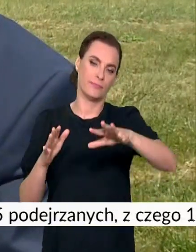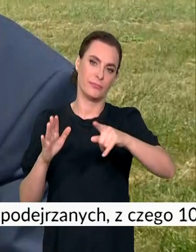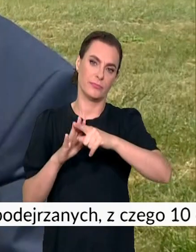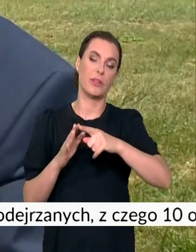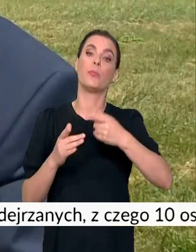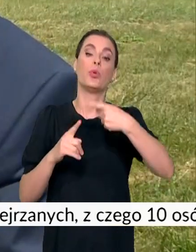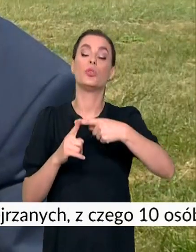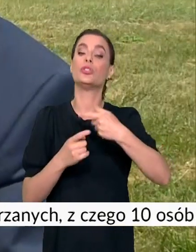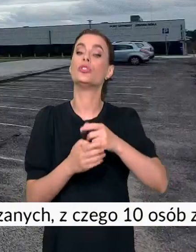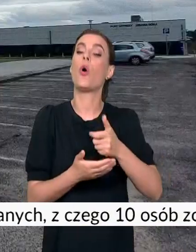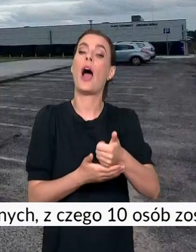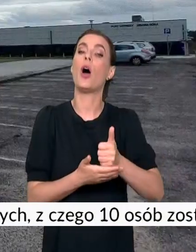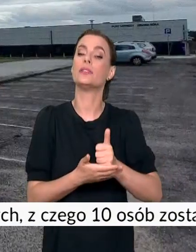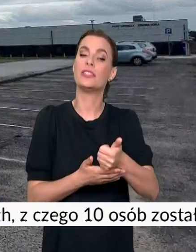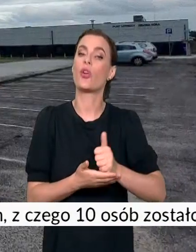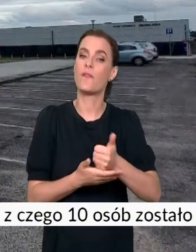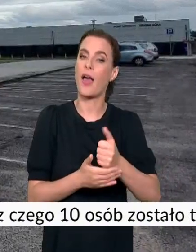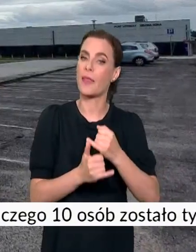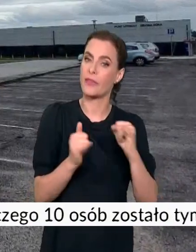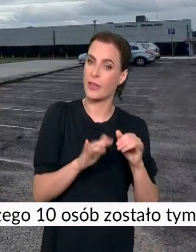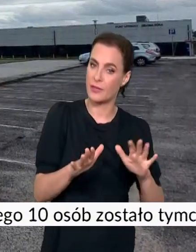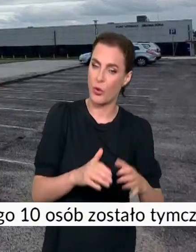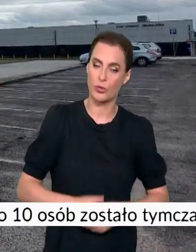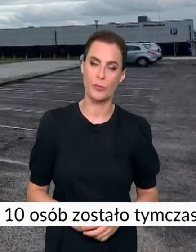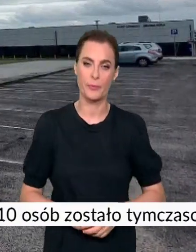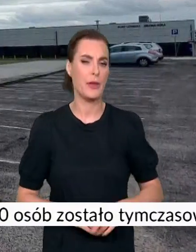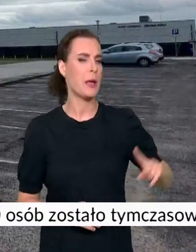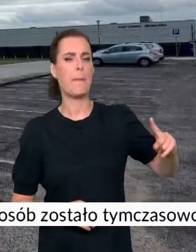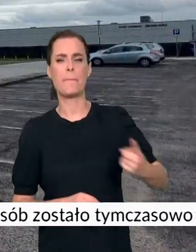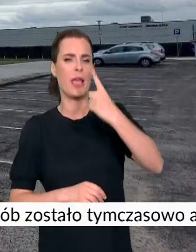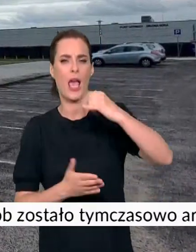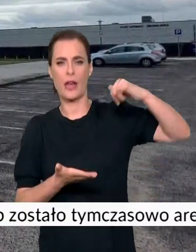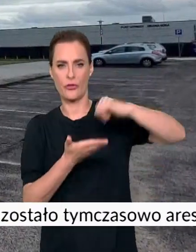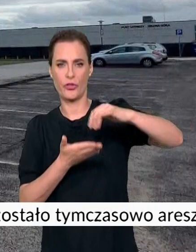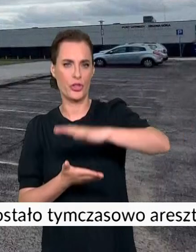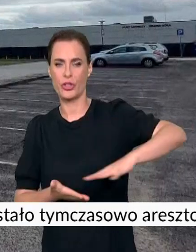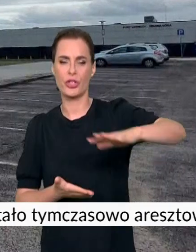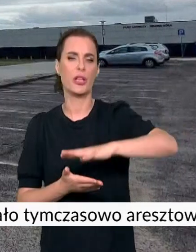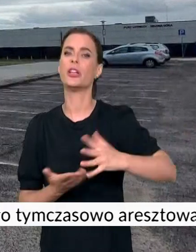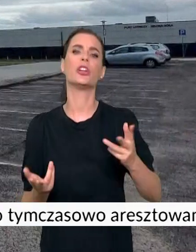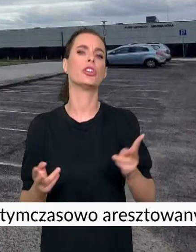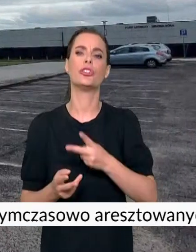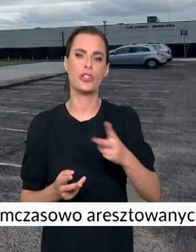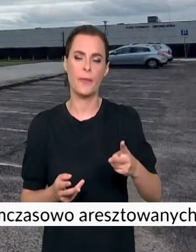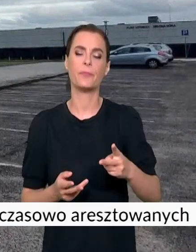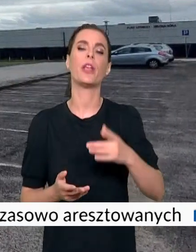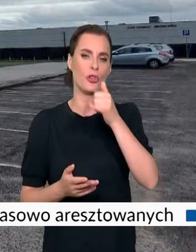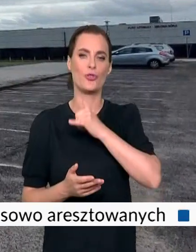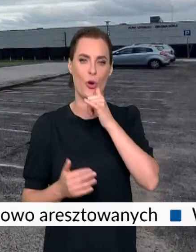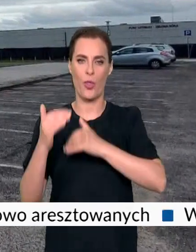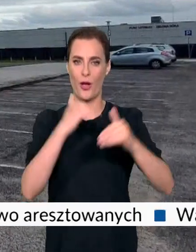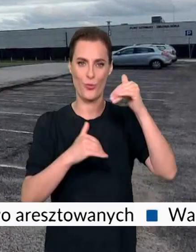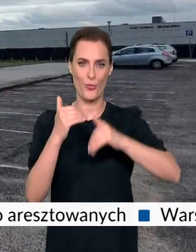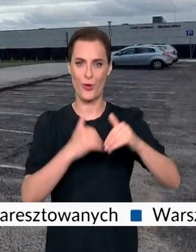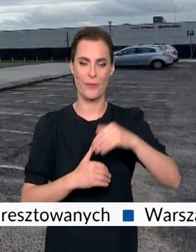sterowane autonomicznie. Pierwszym w Polsce portem lotniczym chronionym przez urządzenia antydronowe jest lotnisko w Zielonej Górze,